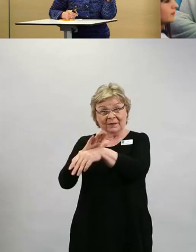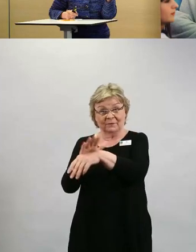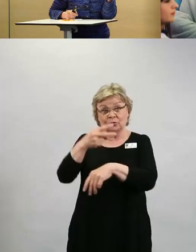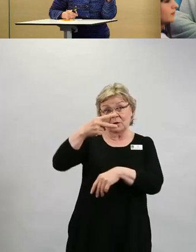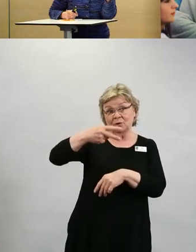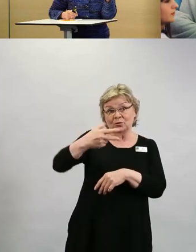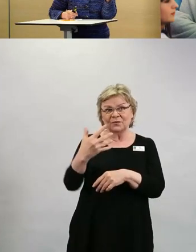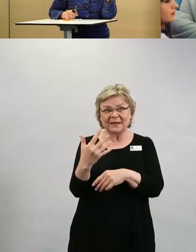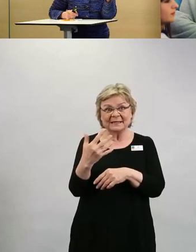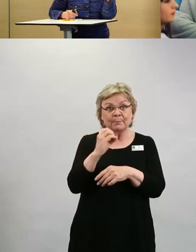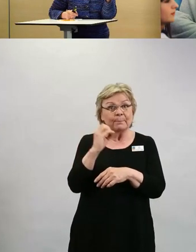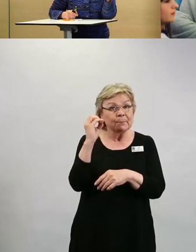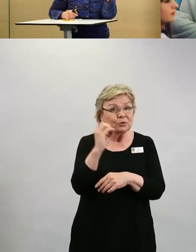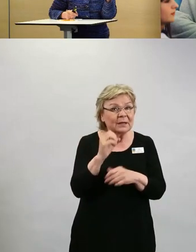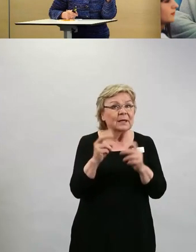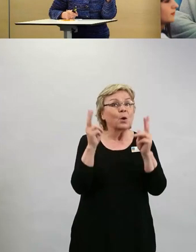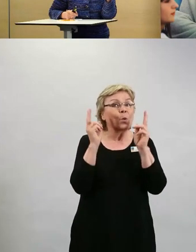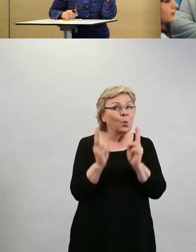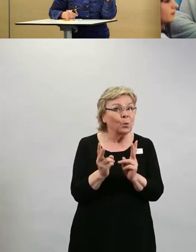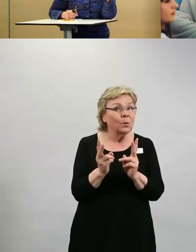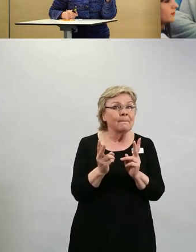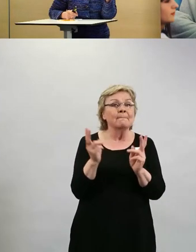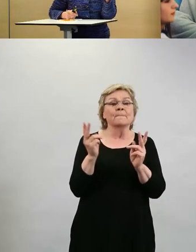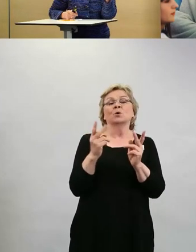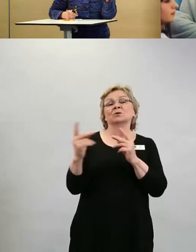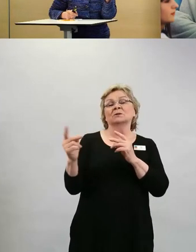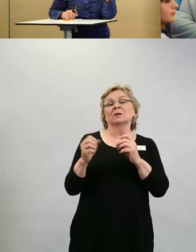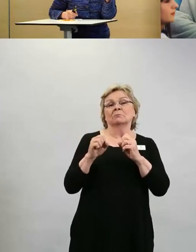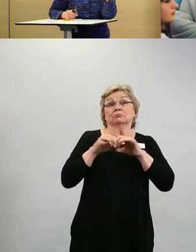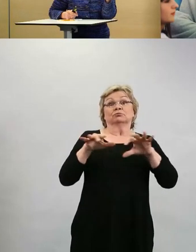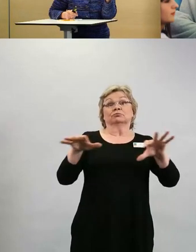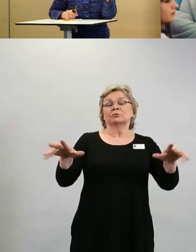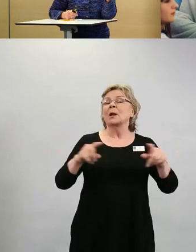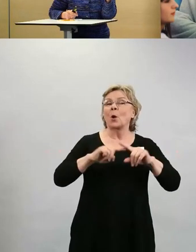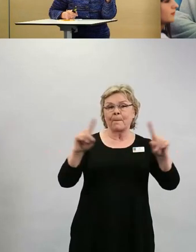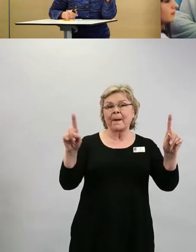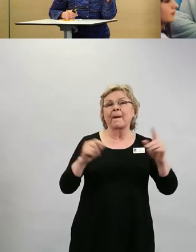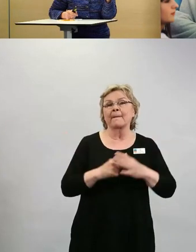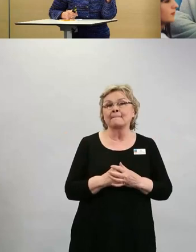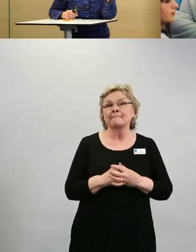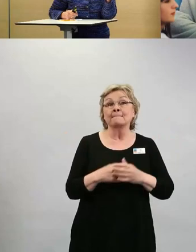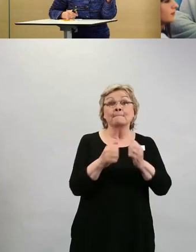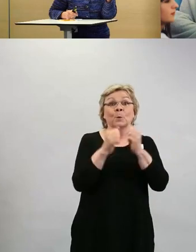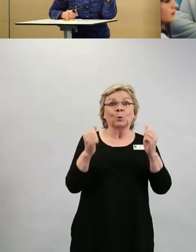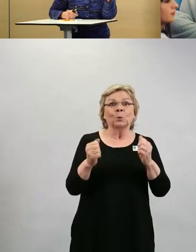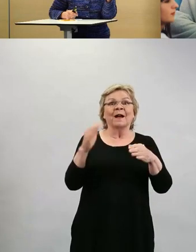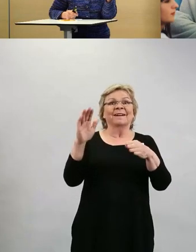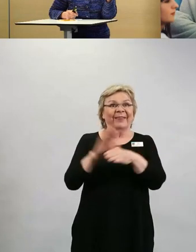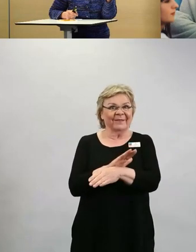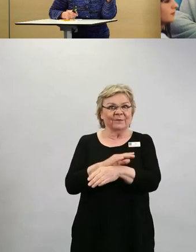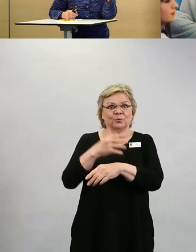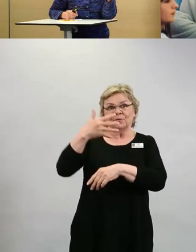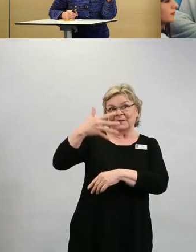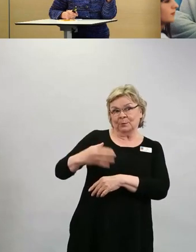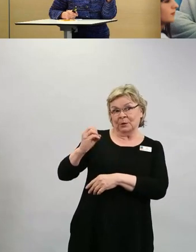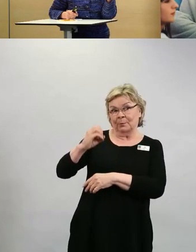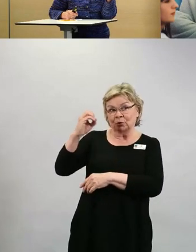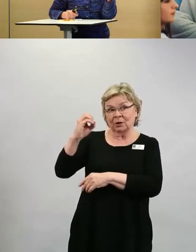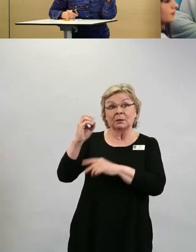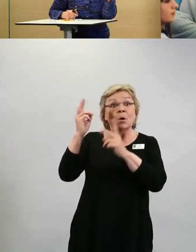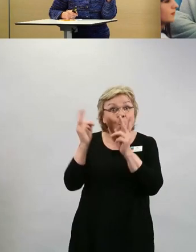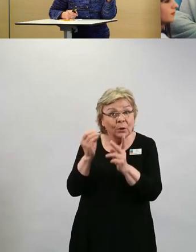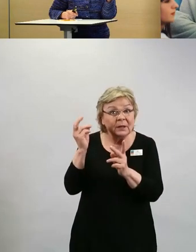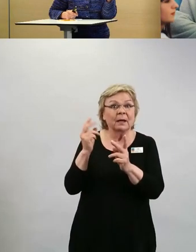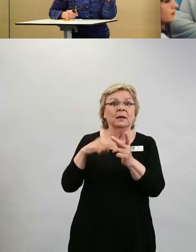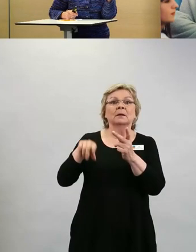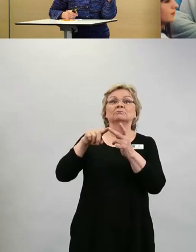edelleen aika voimakasta. Ja kun rokotuskattavuus on 50 %, niin sielläkin tapahtuu leviämistä